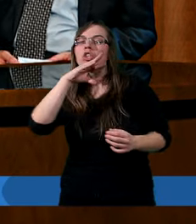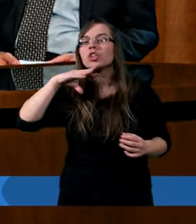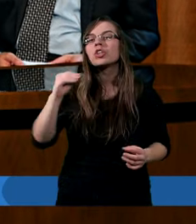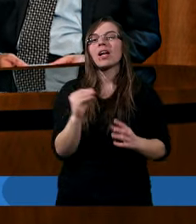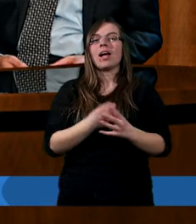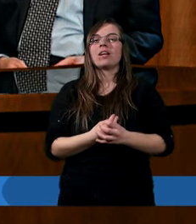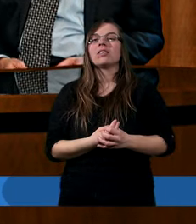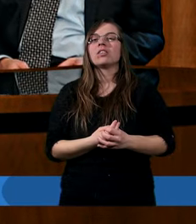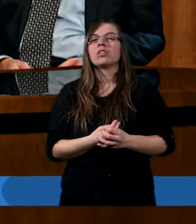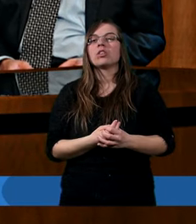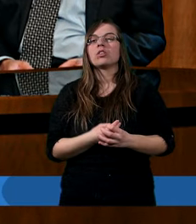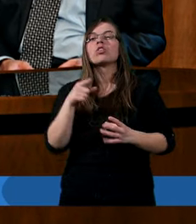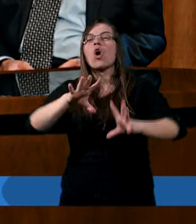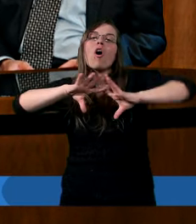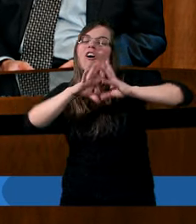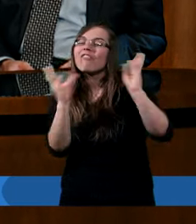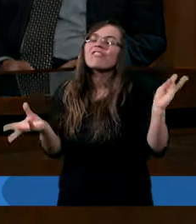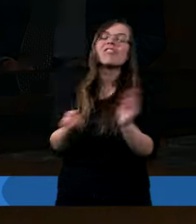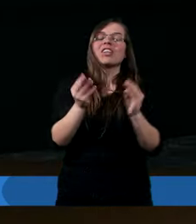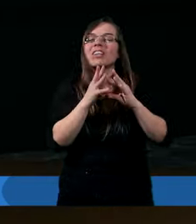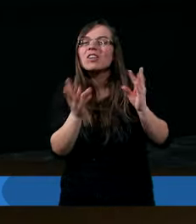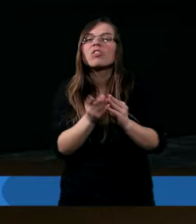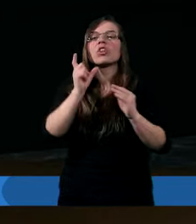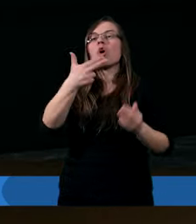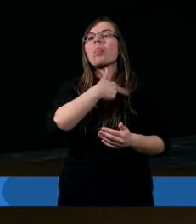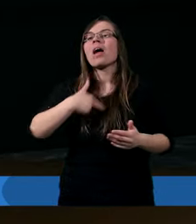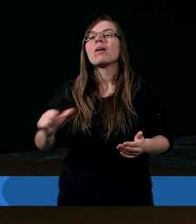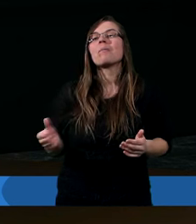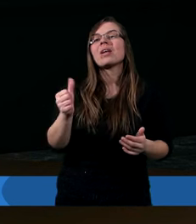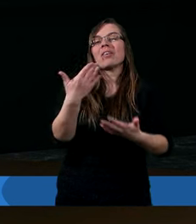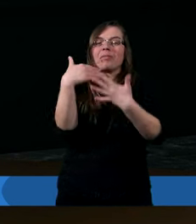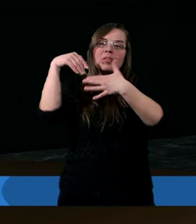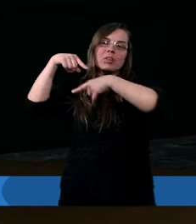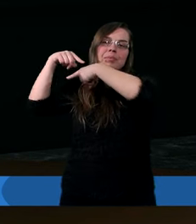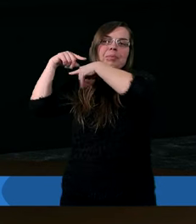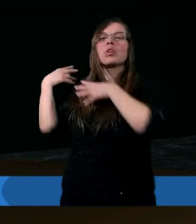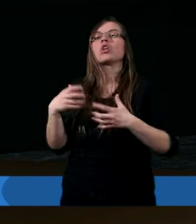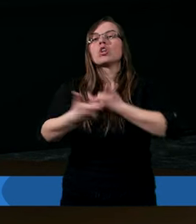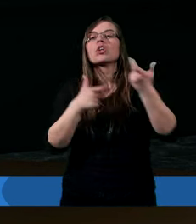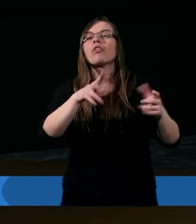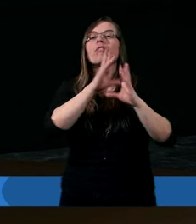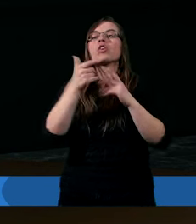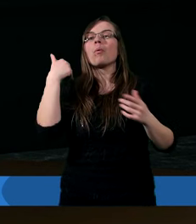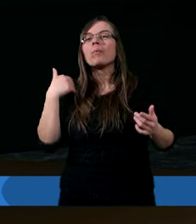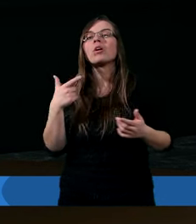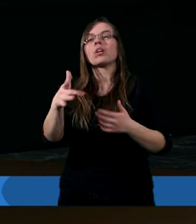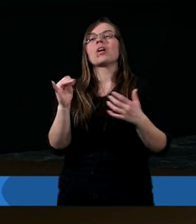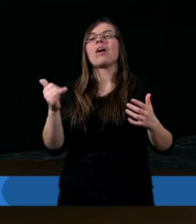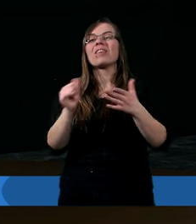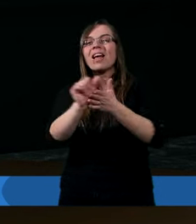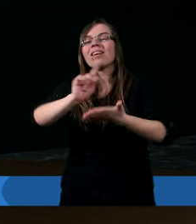to wszystko, co nasi pierwsi uczynili, to wszystko zło, jest